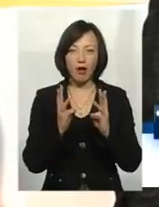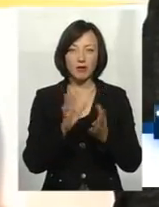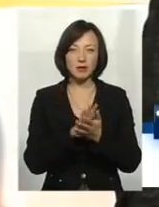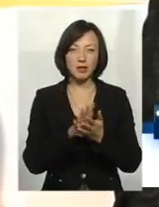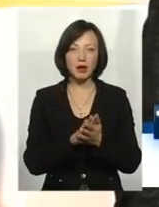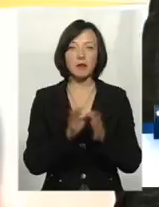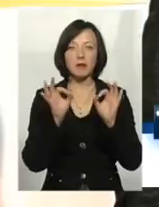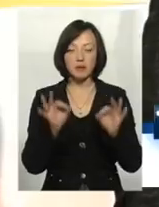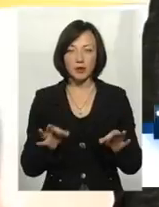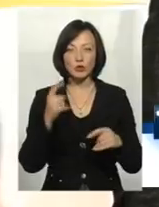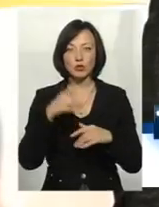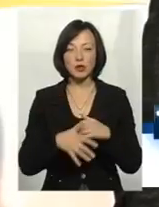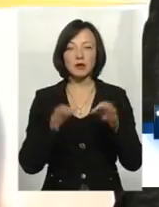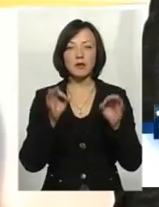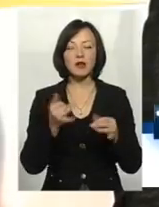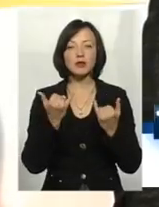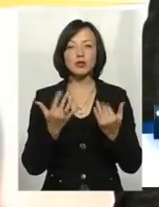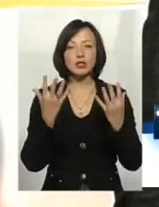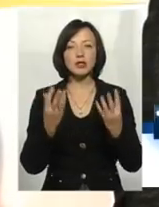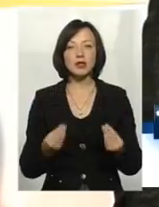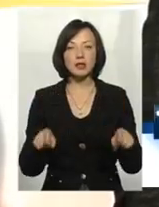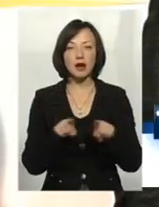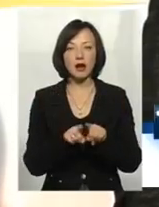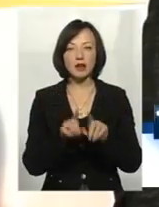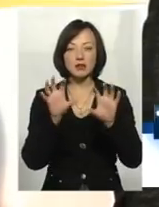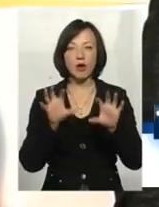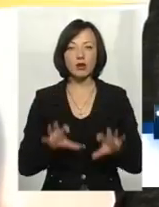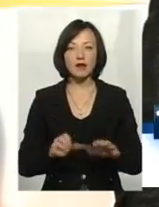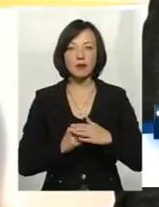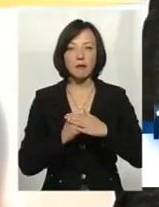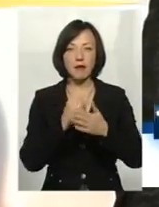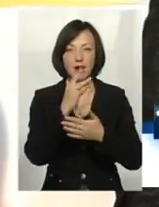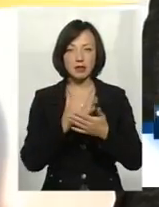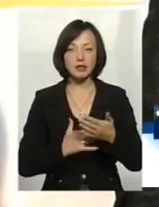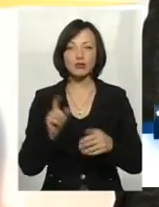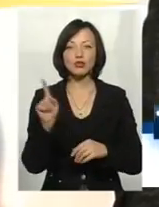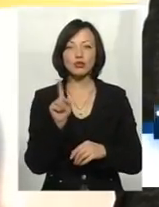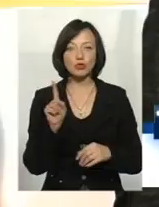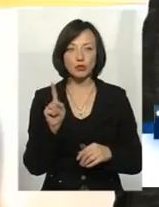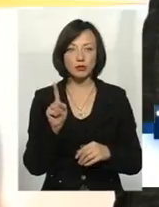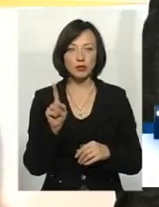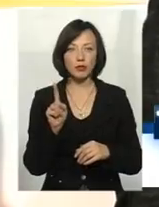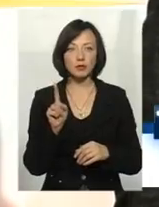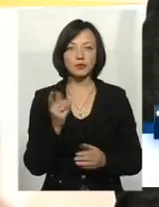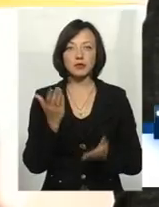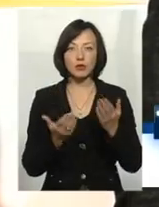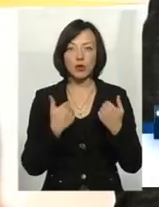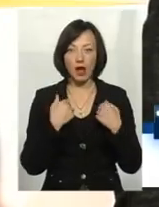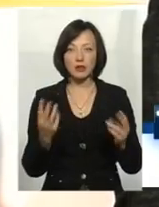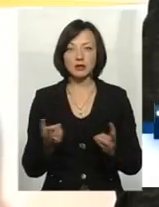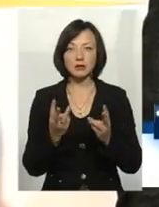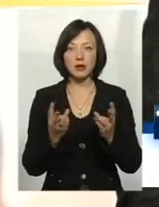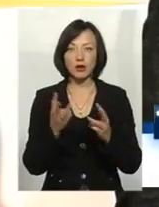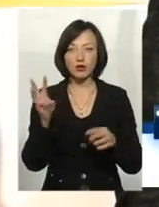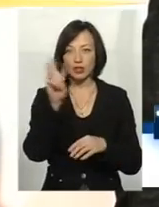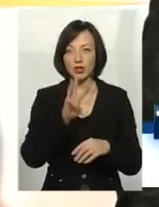Абсолютно вірно, зрозумієте правильно, на сьогоднішній день така нормативно-законодавча база, що якщо я спалю в три часа